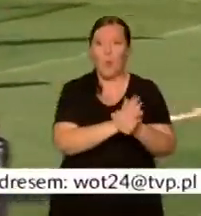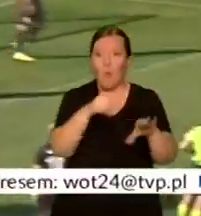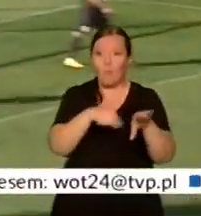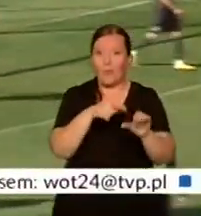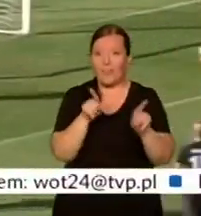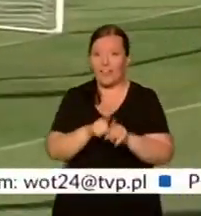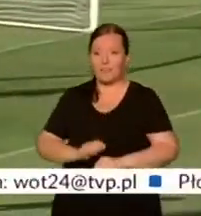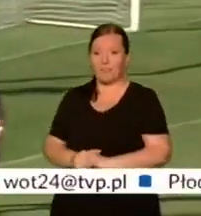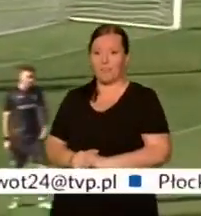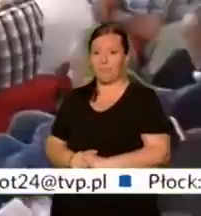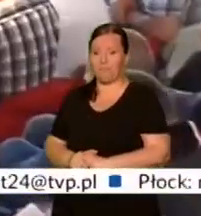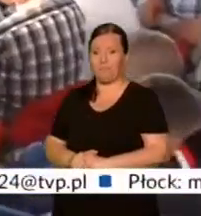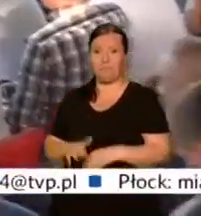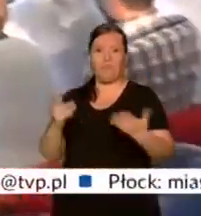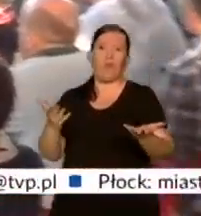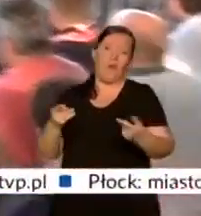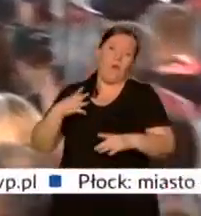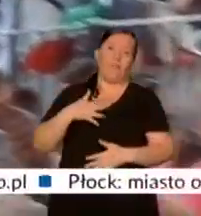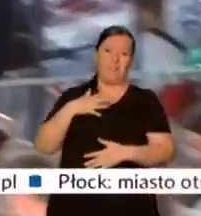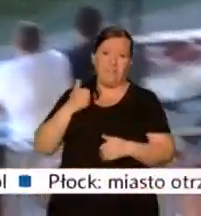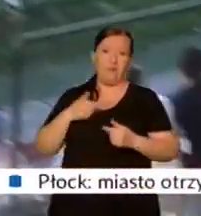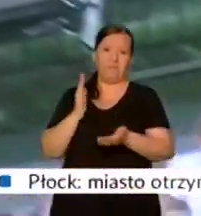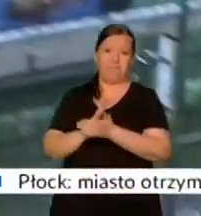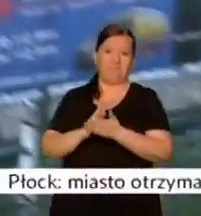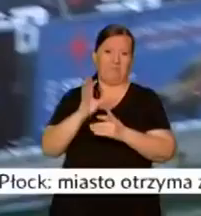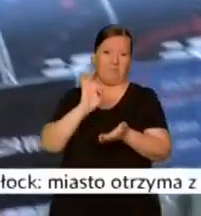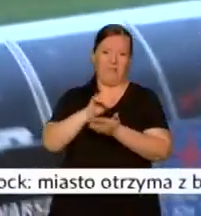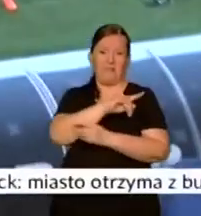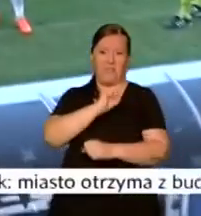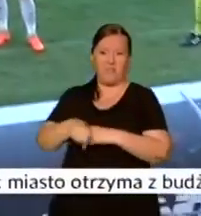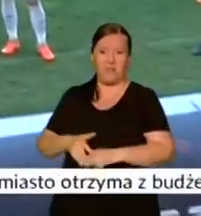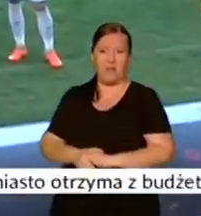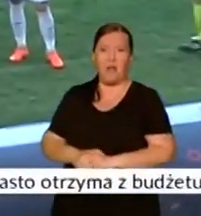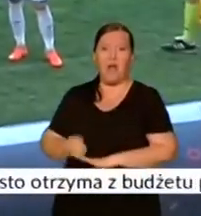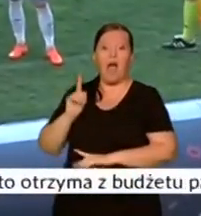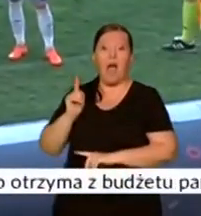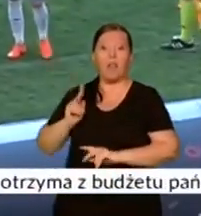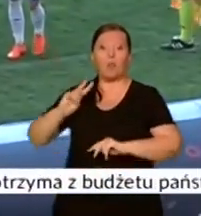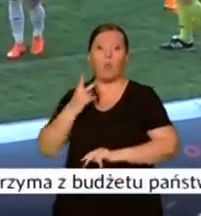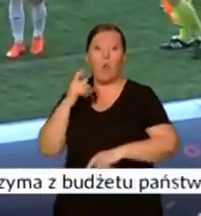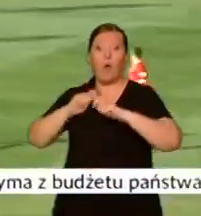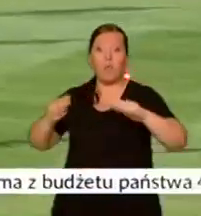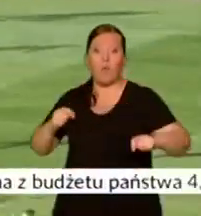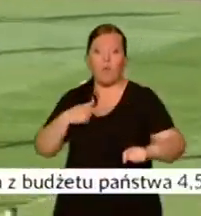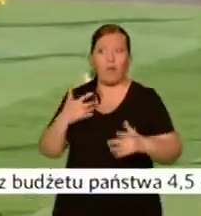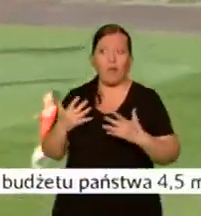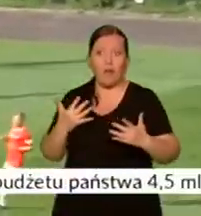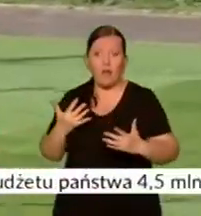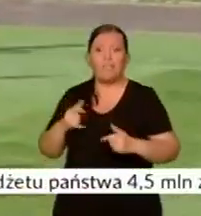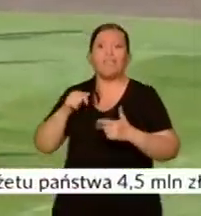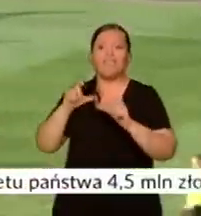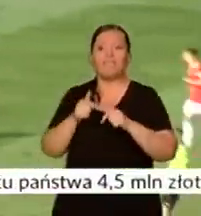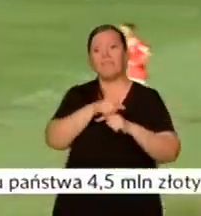spotkania. Prowadzenie wydawało się bezpieczne. Początek drugiej połowy kazał zrewidować ten pogląd. W 50 minucie